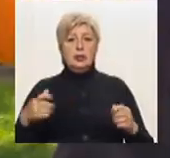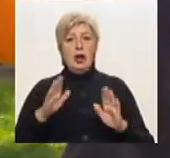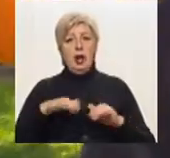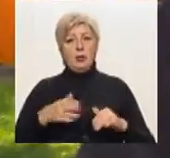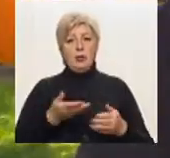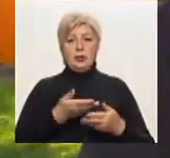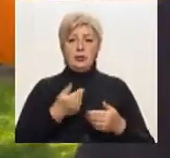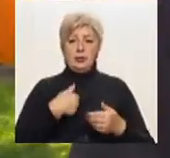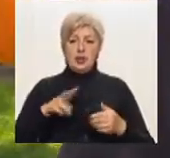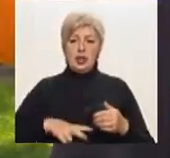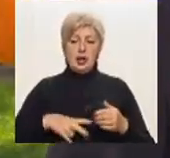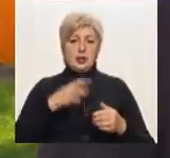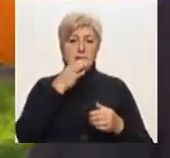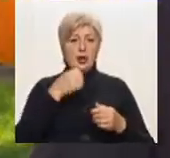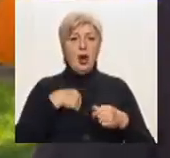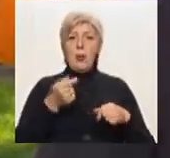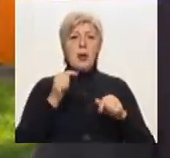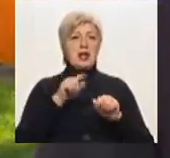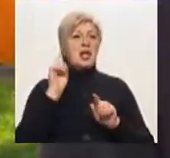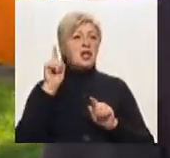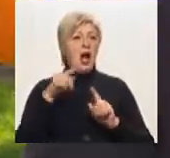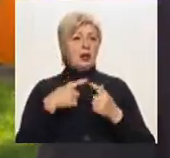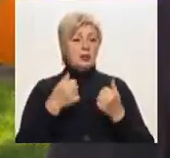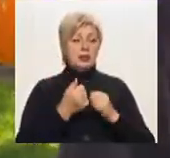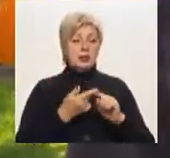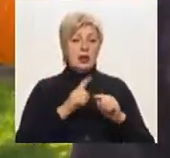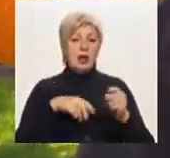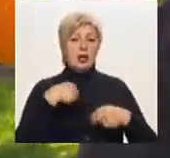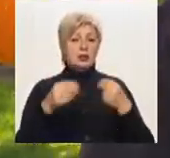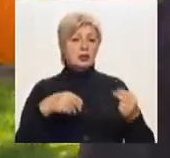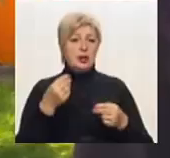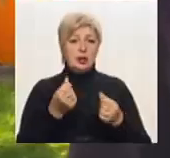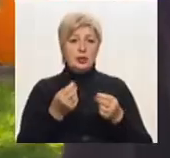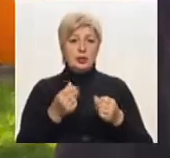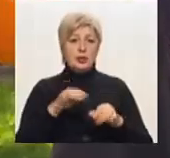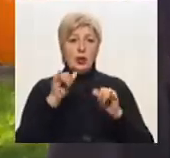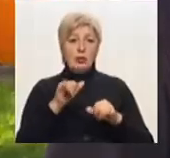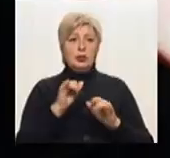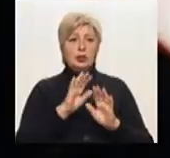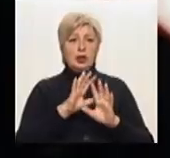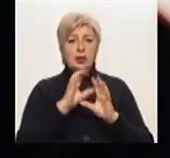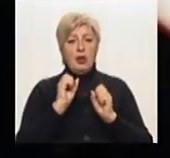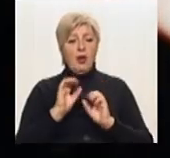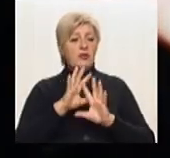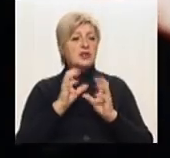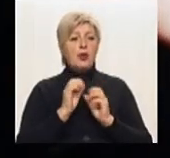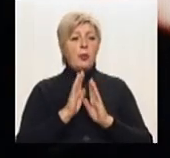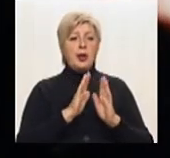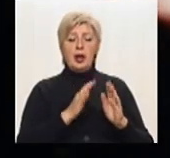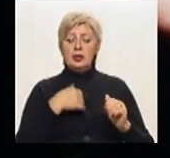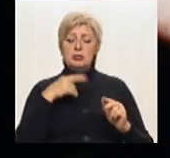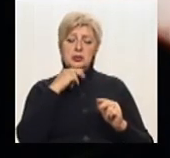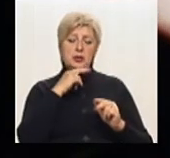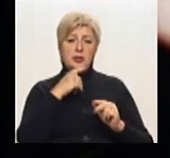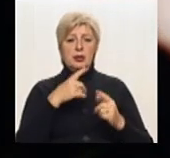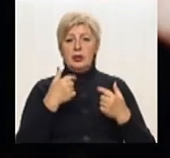не та організація, яка роздає гроші. За документами по пестицидам у них все в порядку. Тому питання не до нас, а до